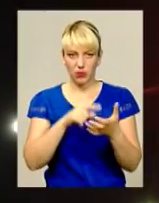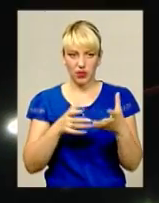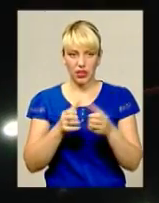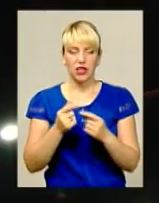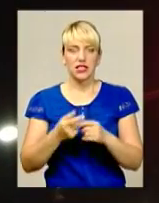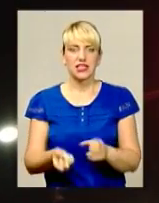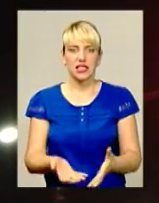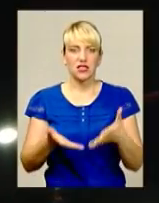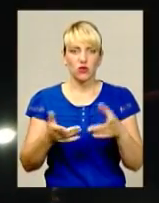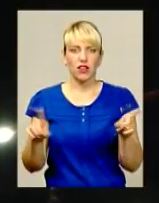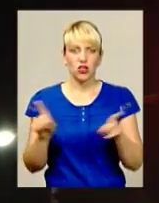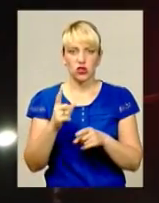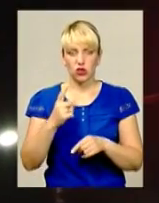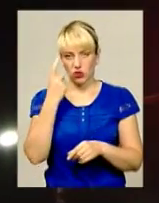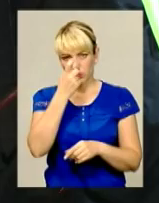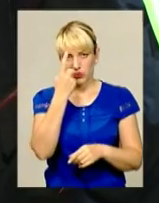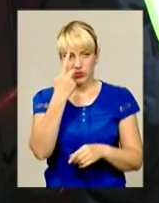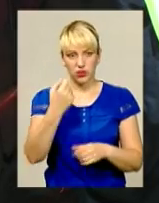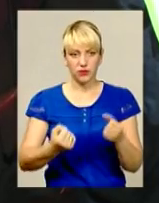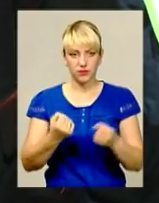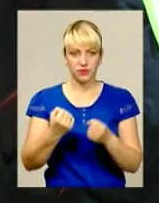'ясували – один з водіїв нетверезий.